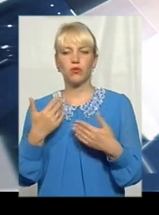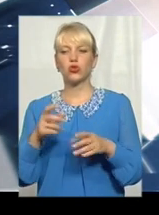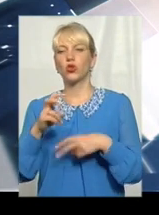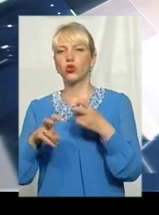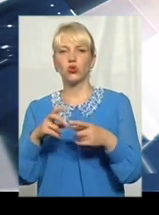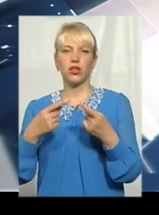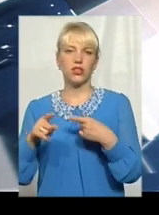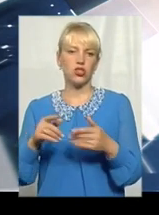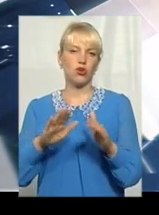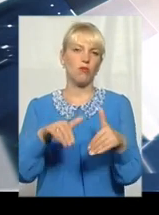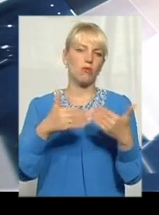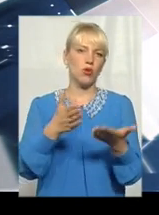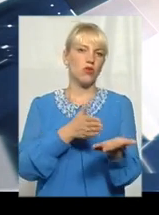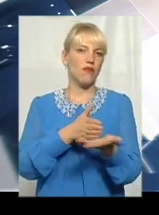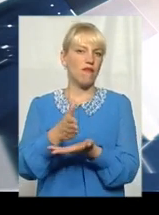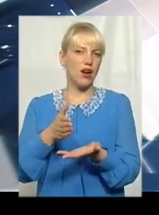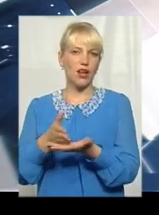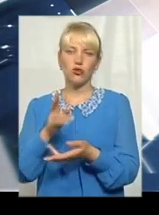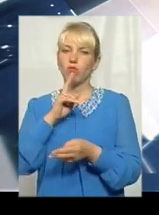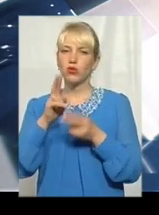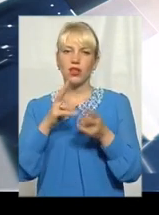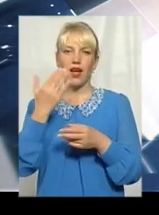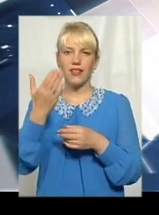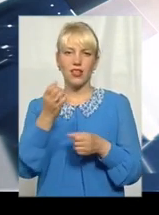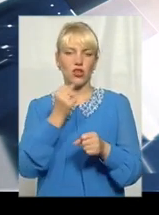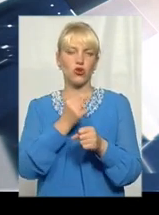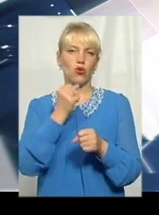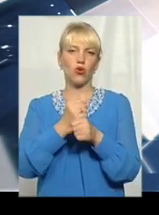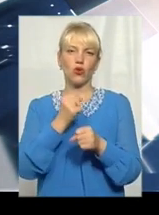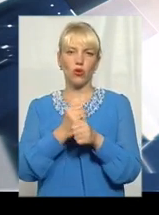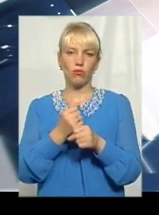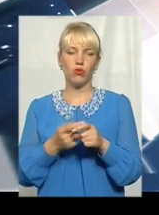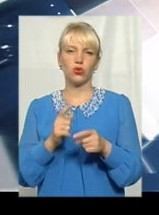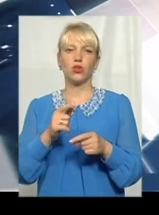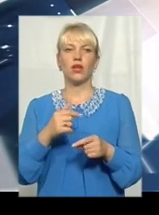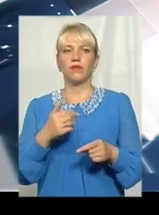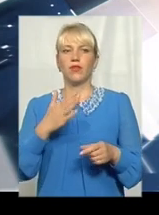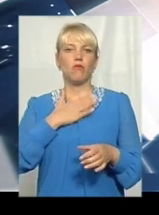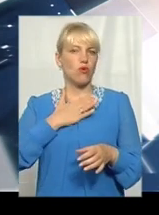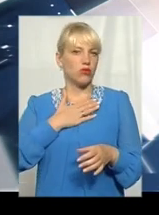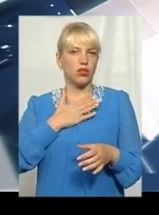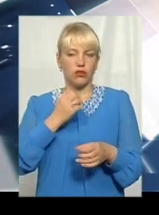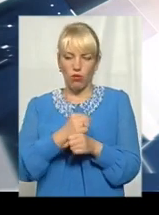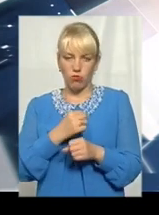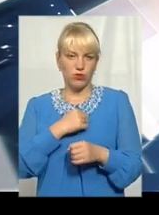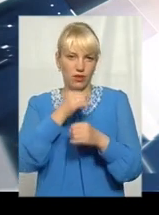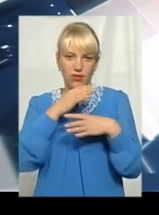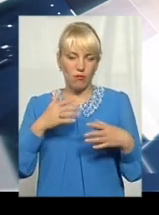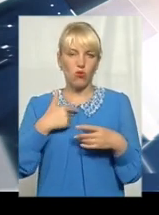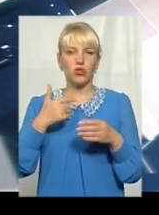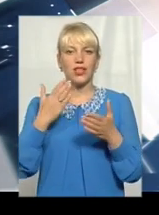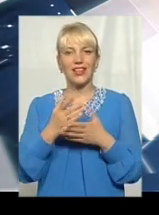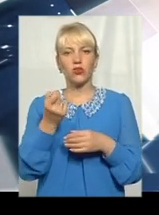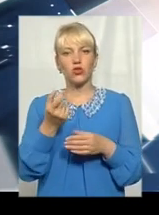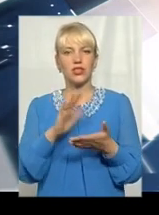варіантам поставити на їхню роботу безпосередньо преслу, що в моїй роботі я не можу. Трошки є, що